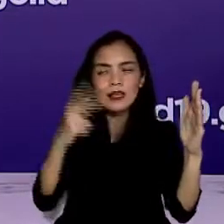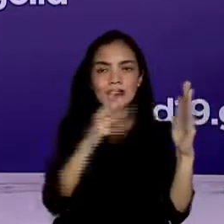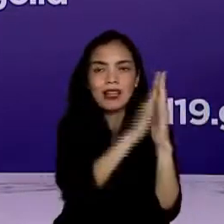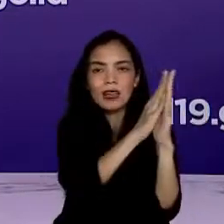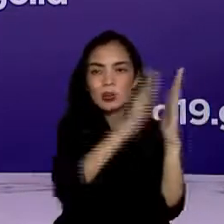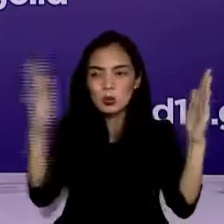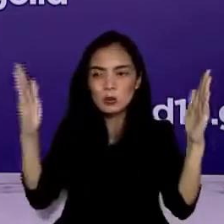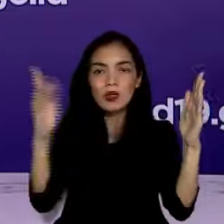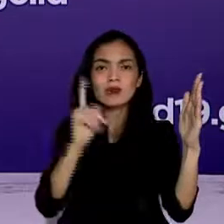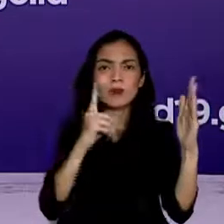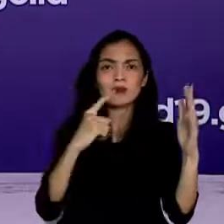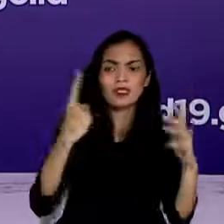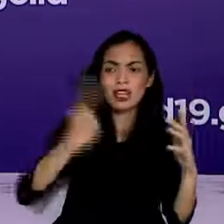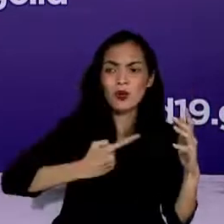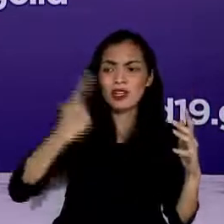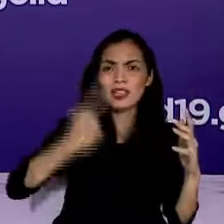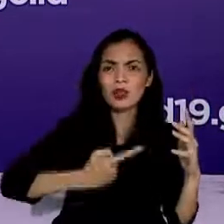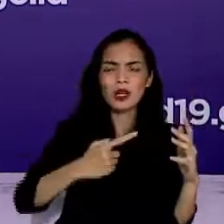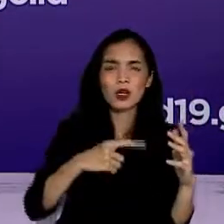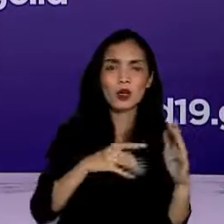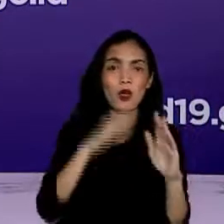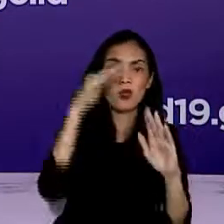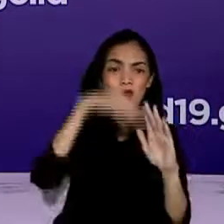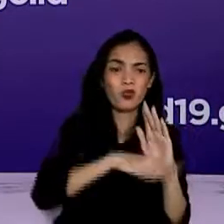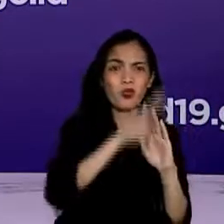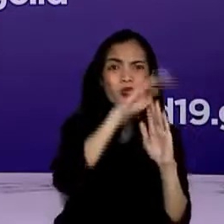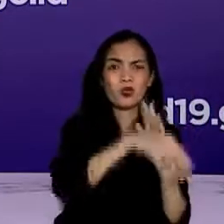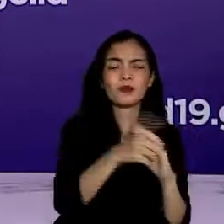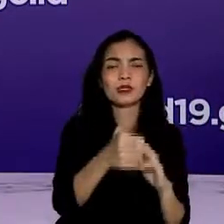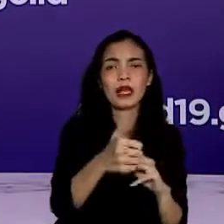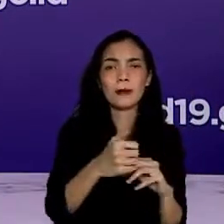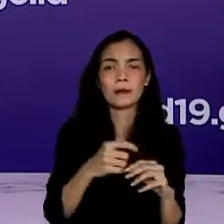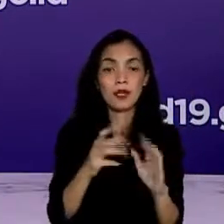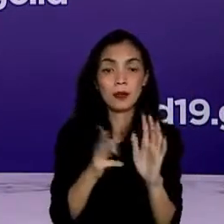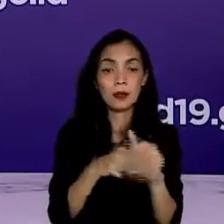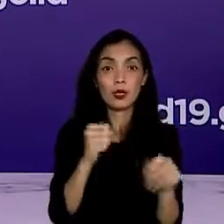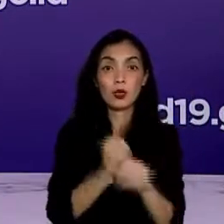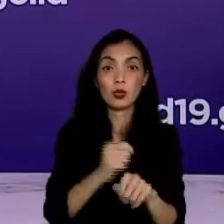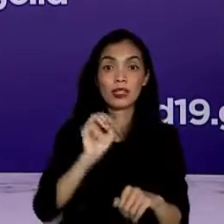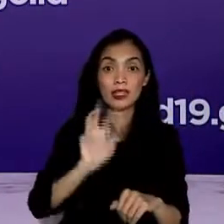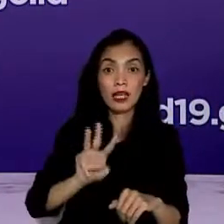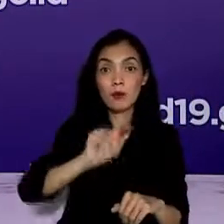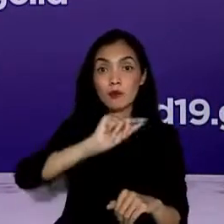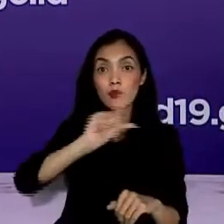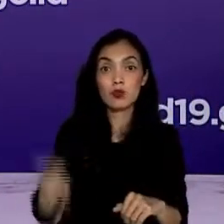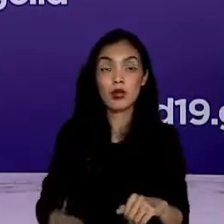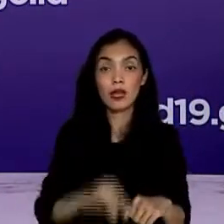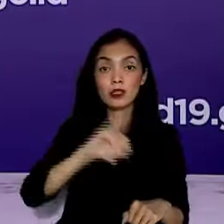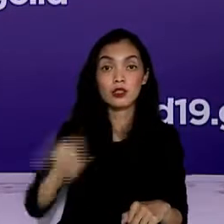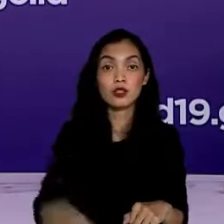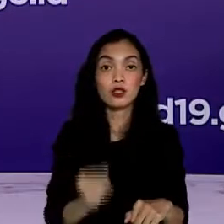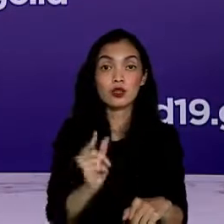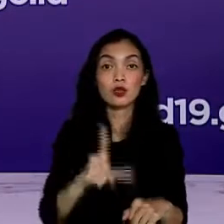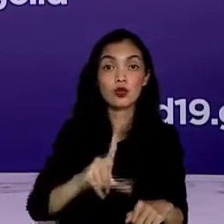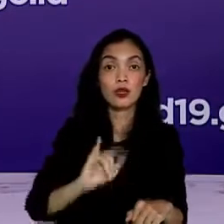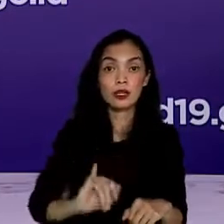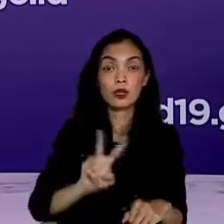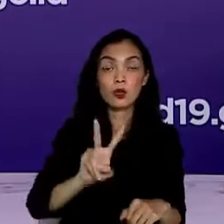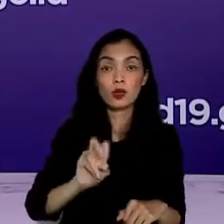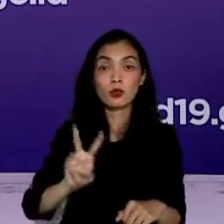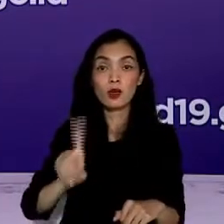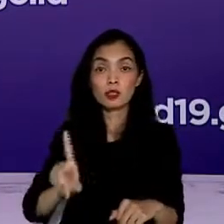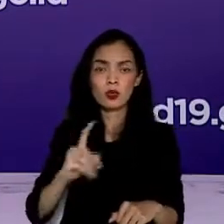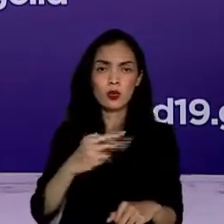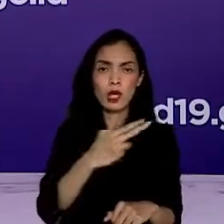akan sangat dinamis naik turunnya. Per pekan ke-3 Juli 2021, Indonesia telah mencapai 4